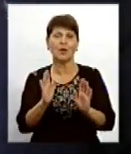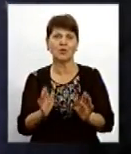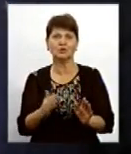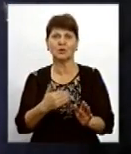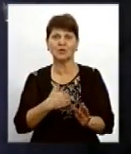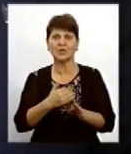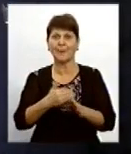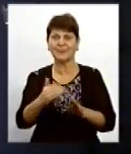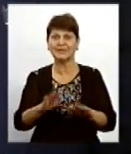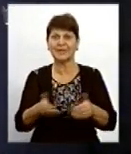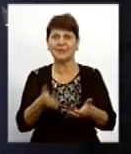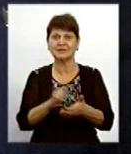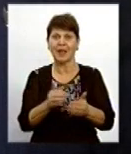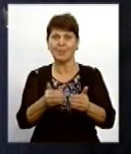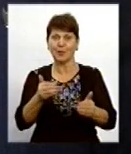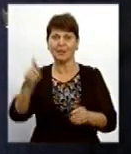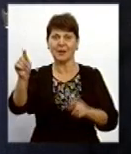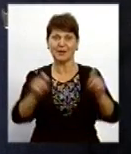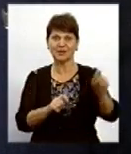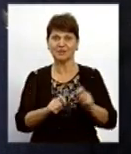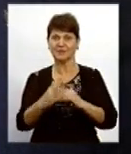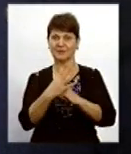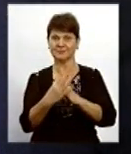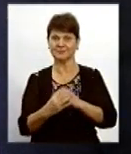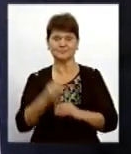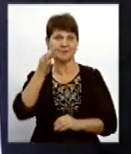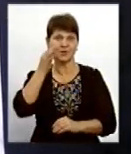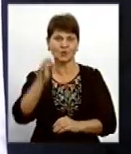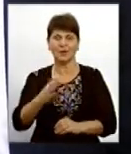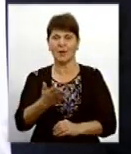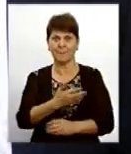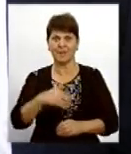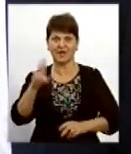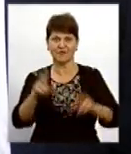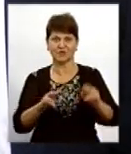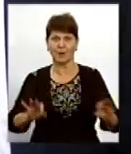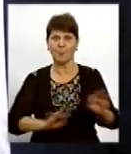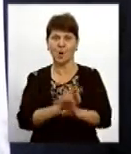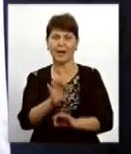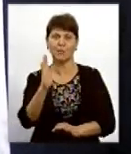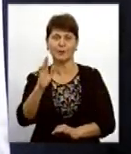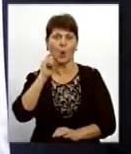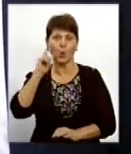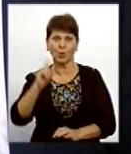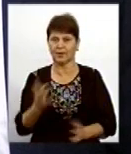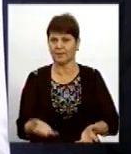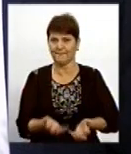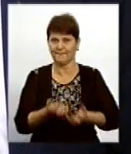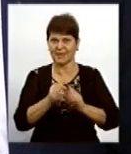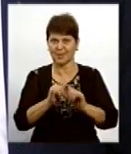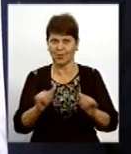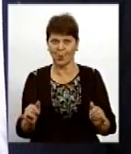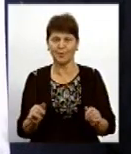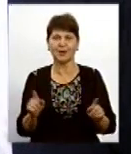почали після презентації попередніх приїжджати вже переймати наш досвід, ми вважаємо, що цей проєкт – він майбутній і Україна його підхопить. Тому що